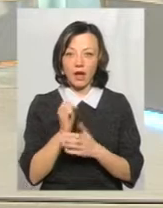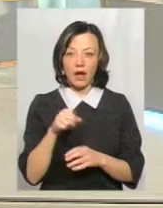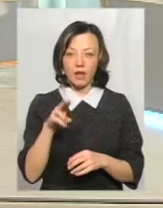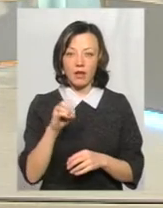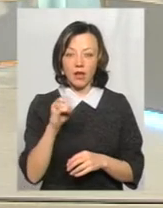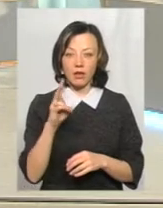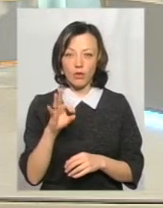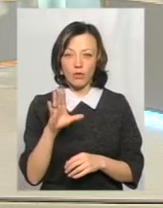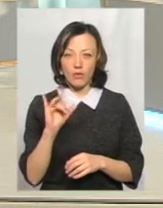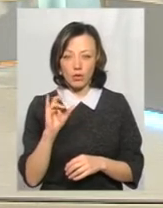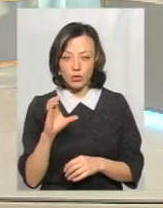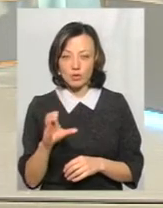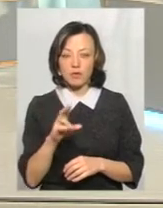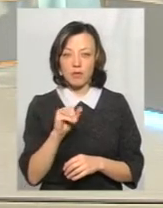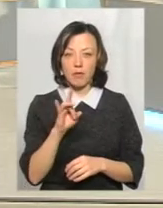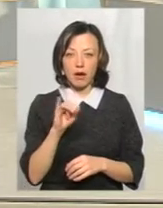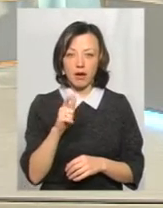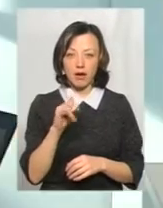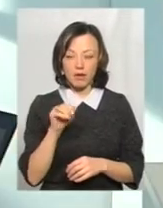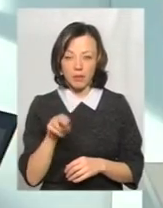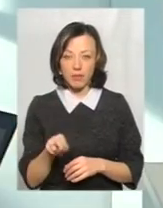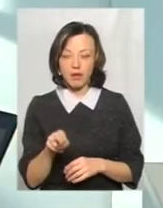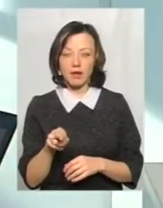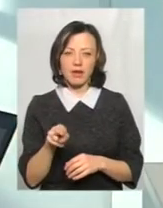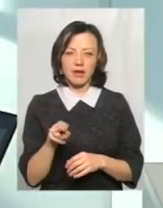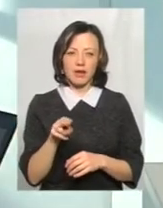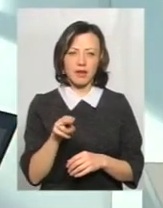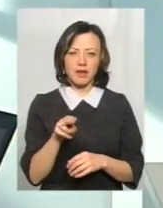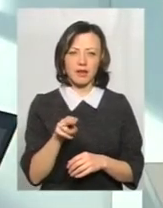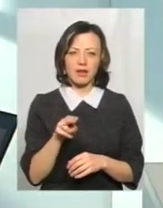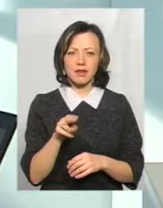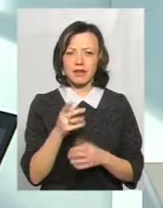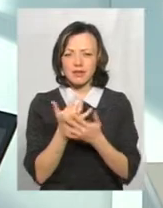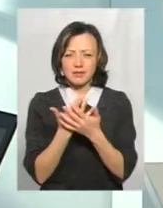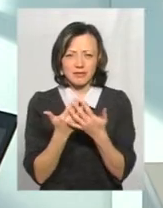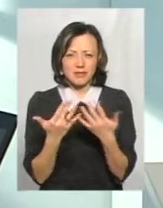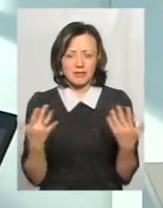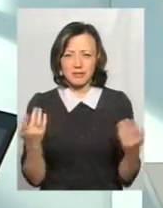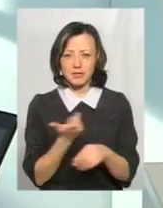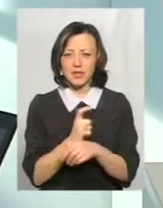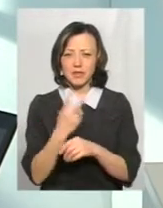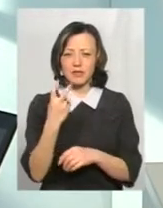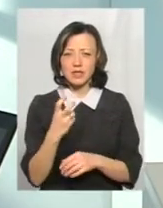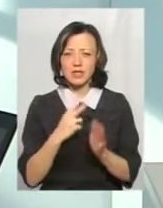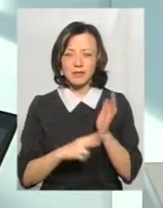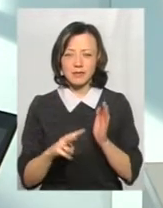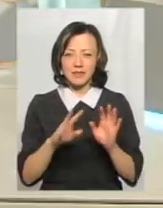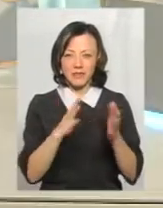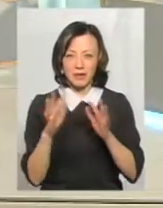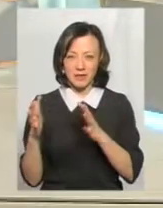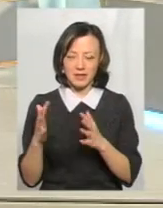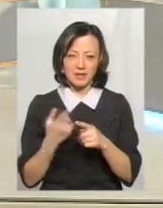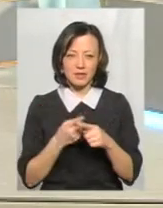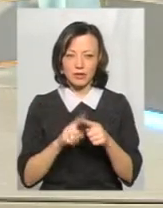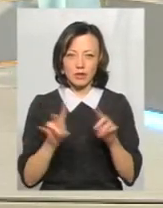інфекції, парагрип, і РС вірусна інфекція, і коронаровірусна і так далі, їх більше 270 випадків.